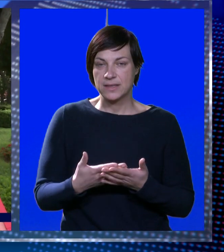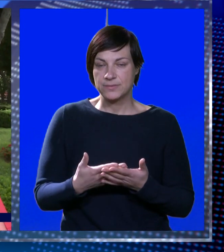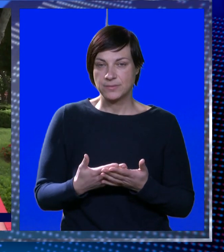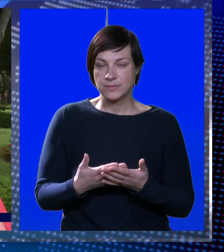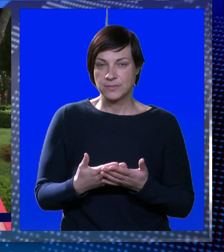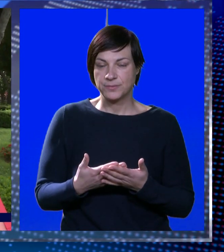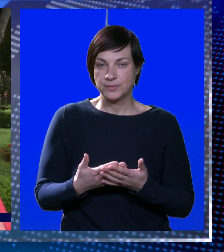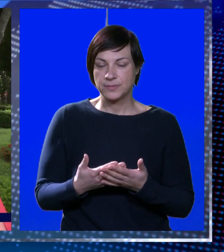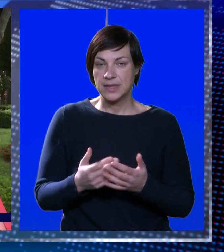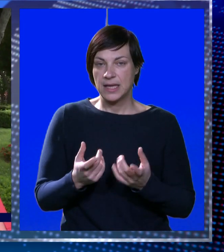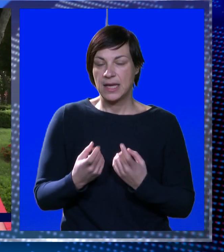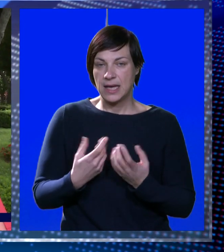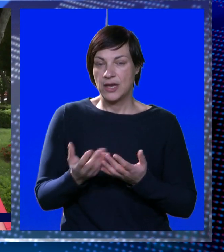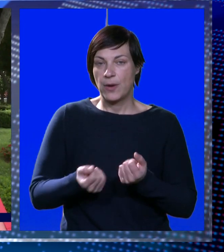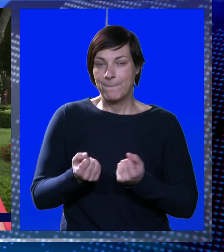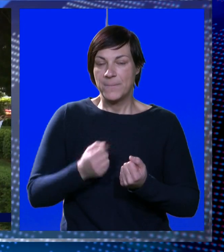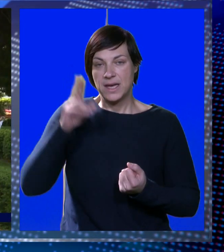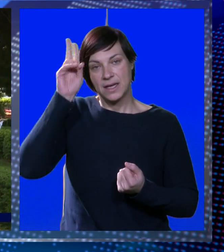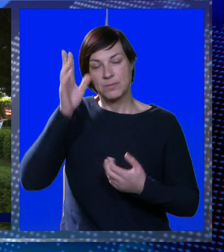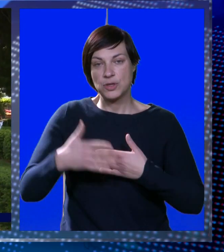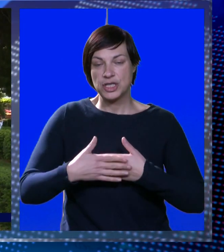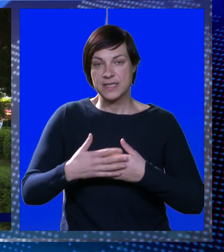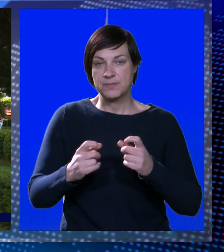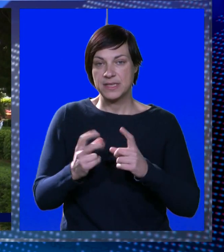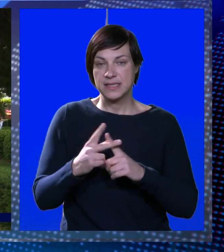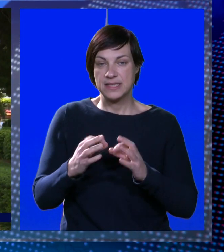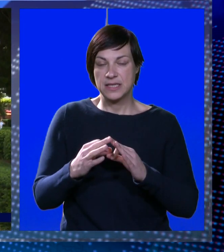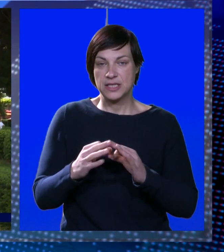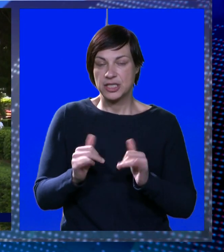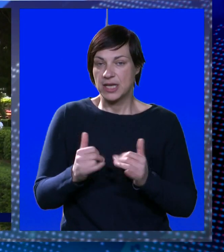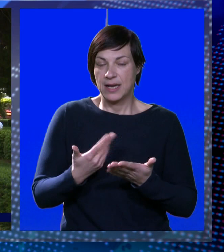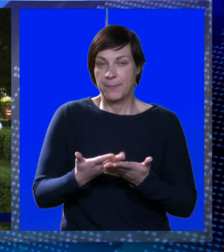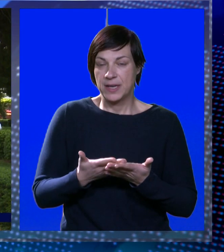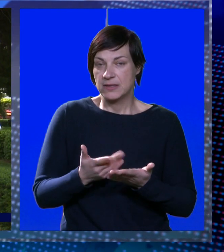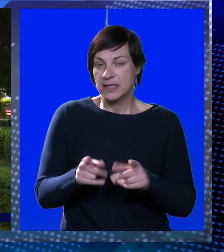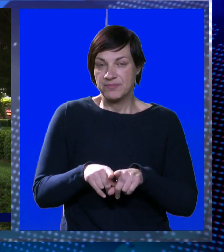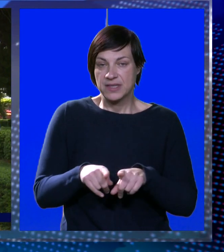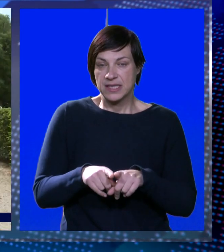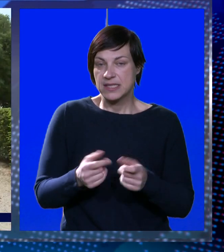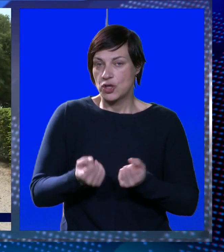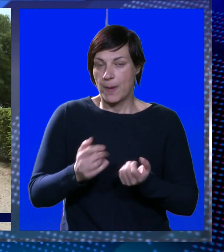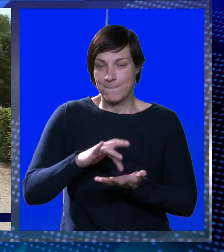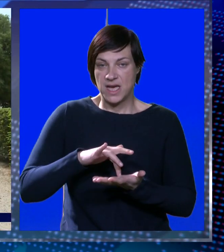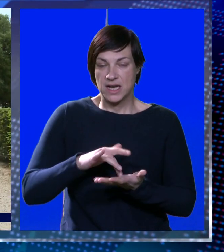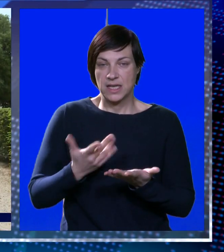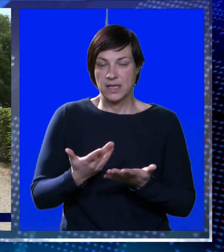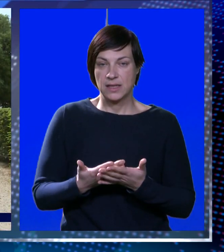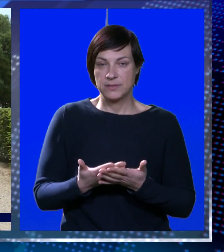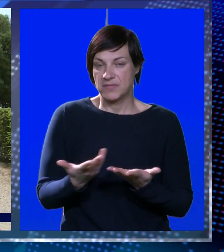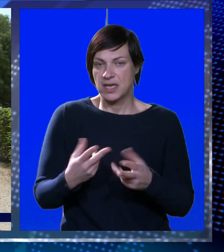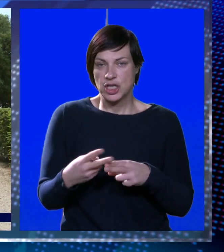u parku, ali nije je parking, mora iz predobne kuće srđa. Ili ovdje nije parki, tamo isto nije ove parki.